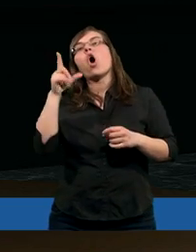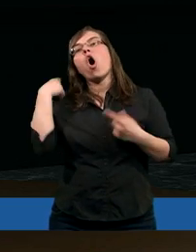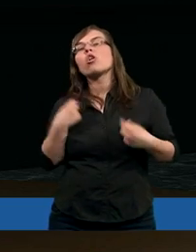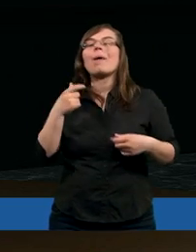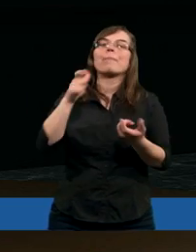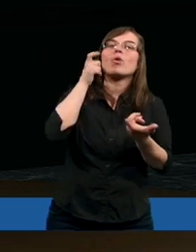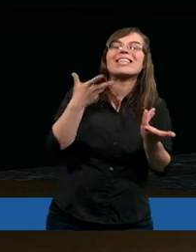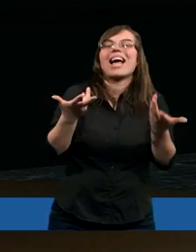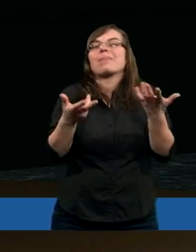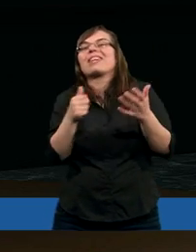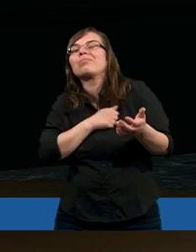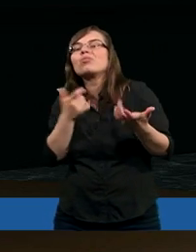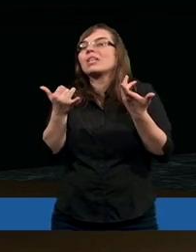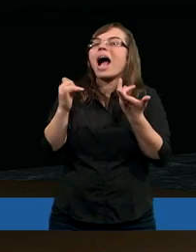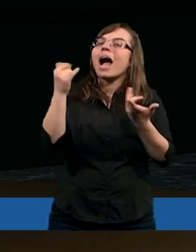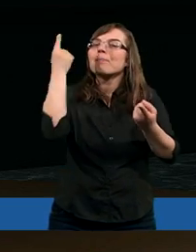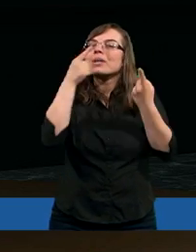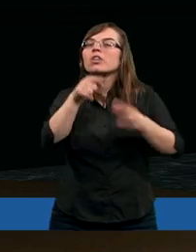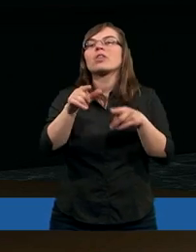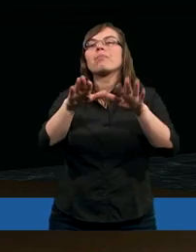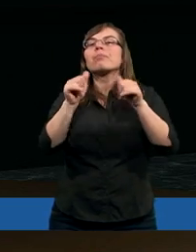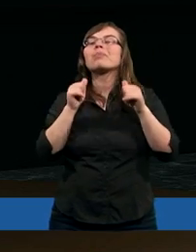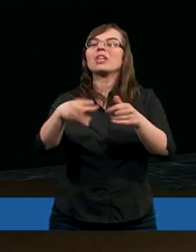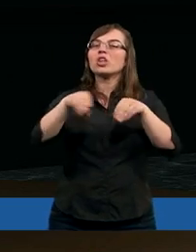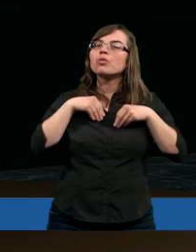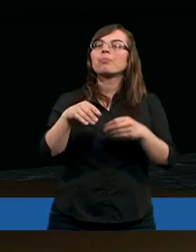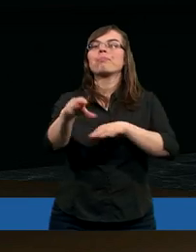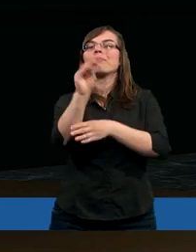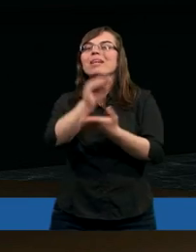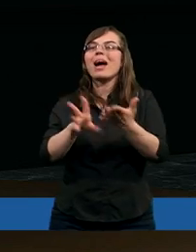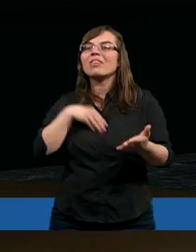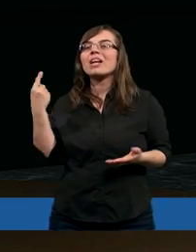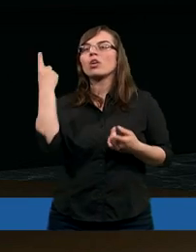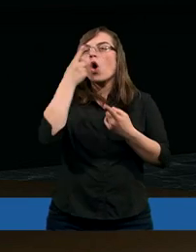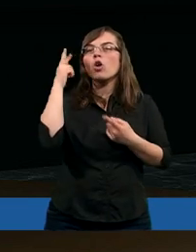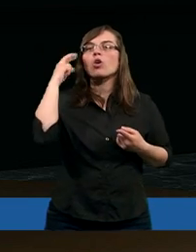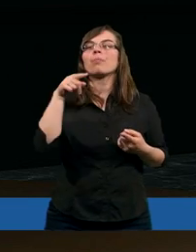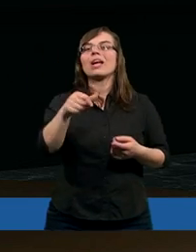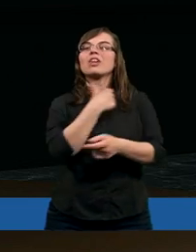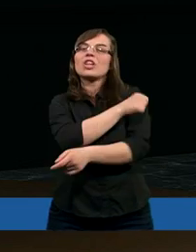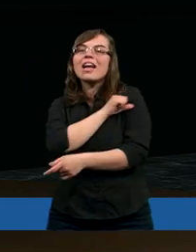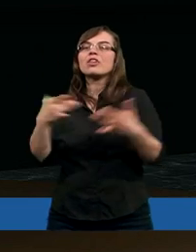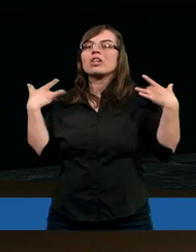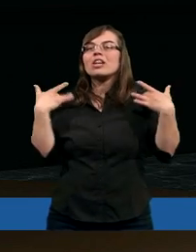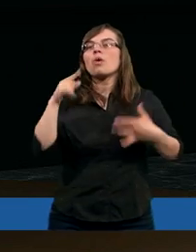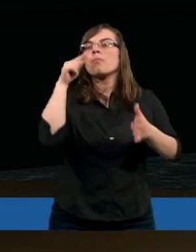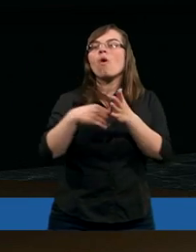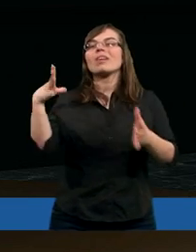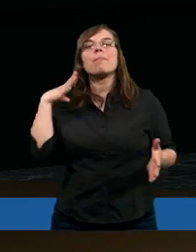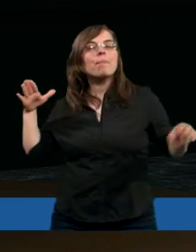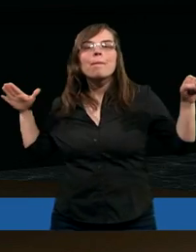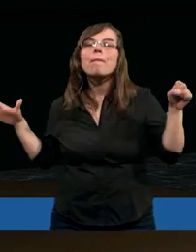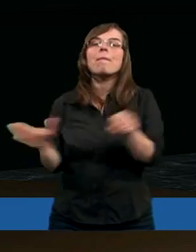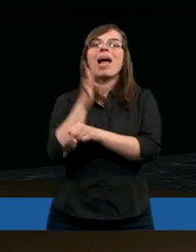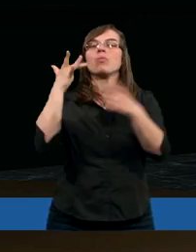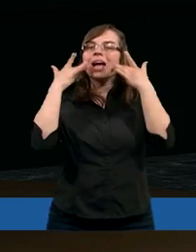jakaś smętna, smutna, bo kiedy czytamy na kartach Pisma Świętego w ogóle, jakie to życie chrześcijańskie powinno być, to ono przecież